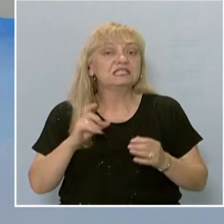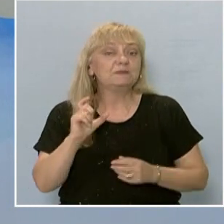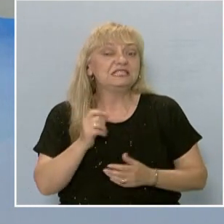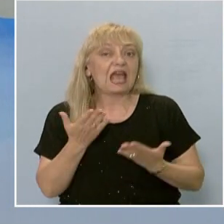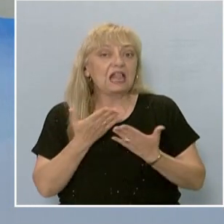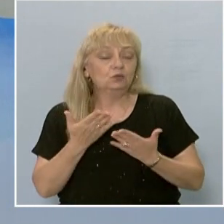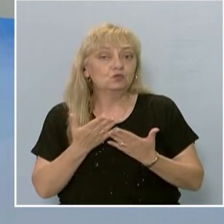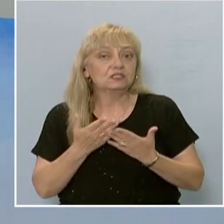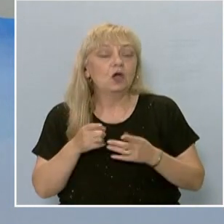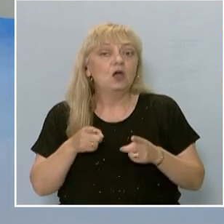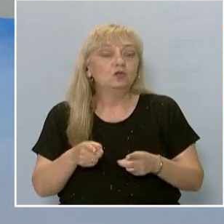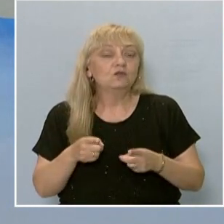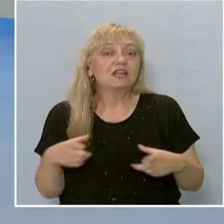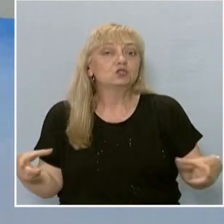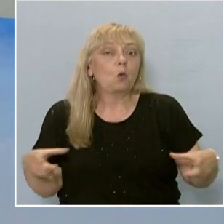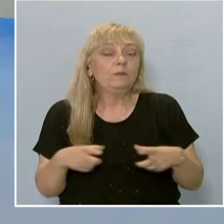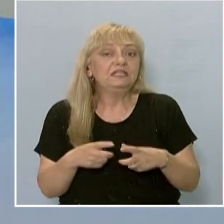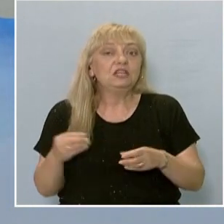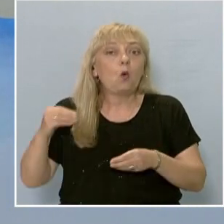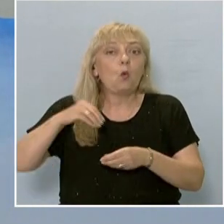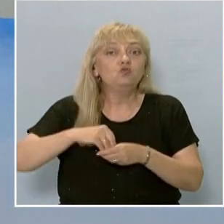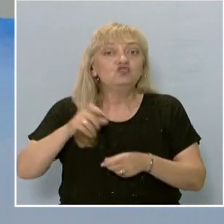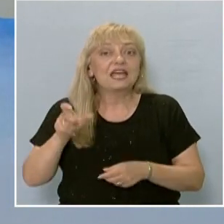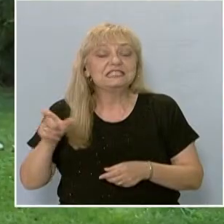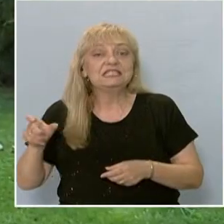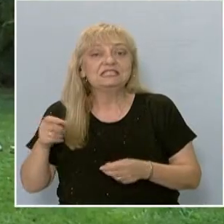становище се объдиниха участващите в съвета.